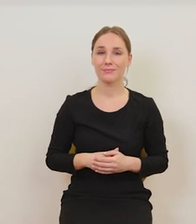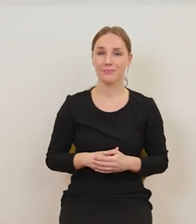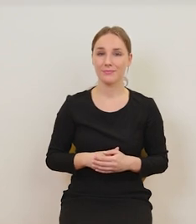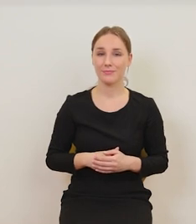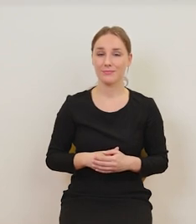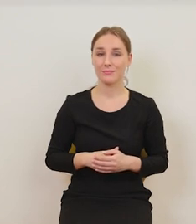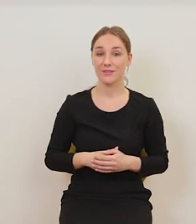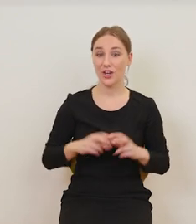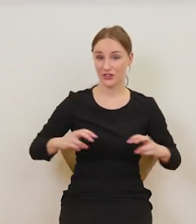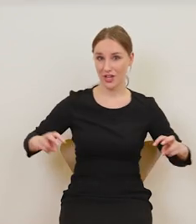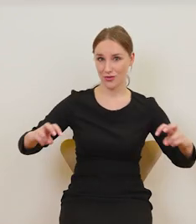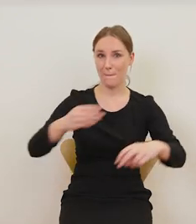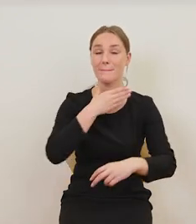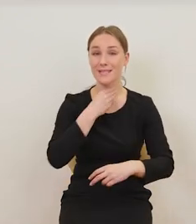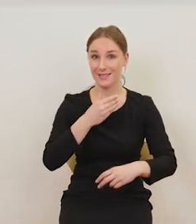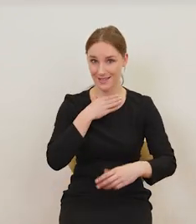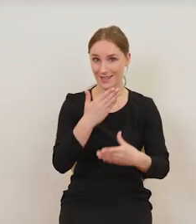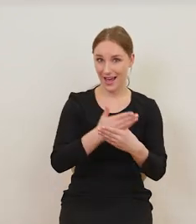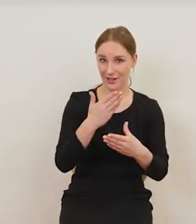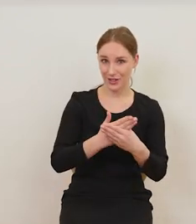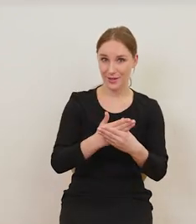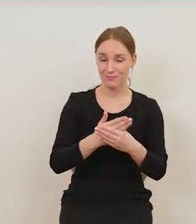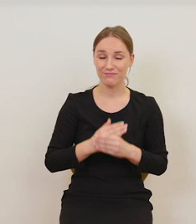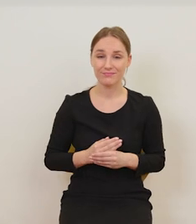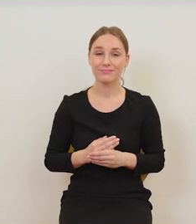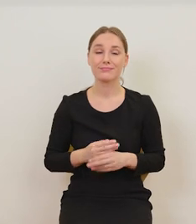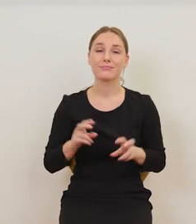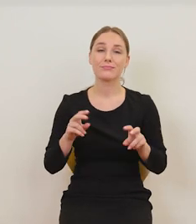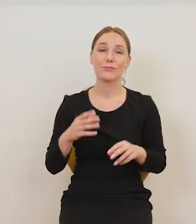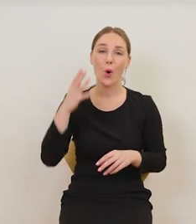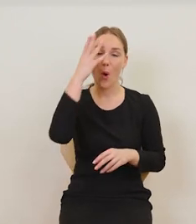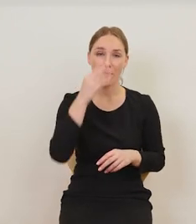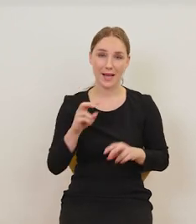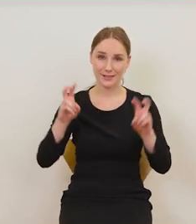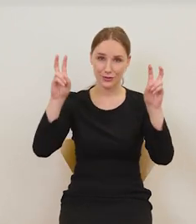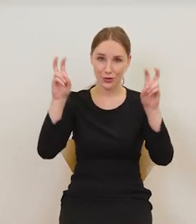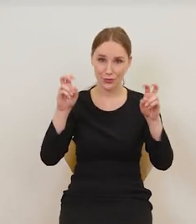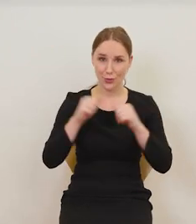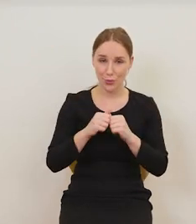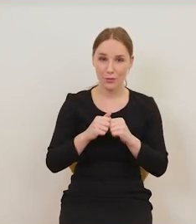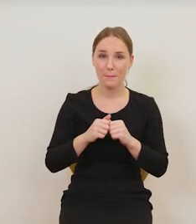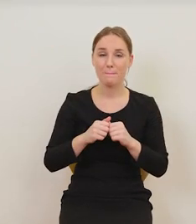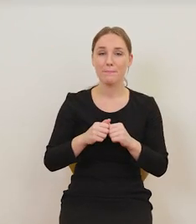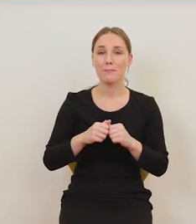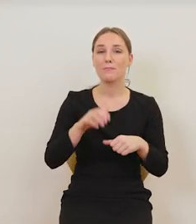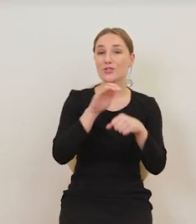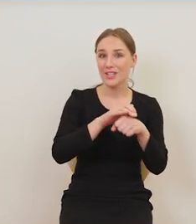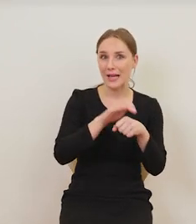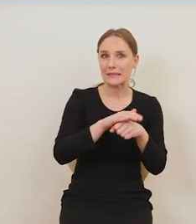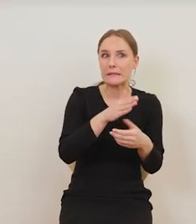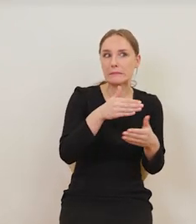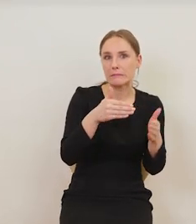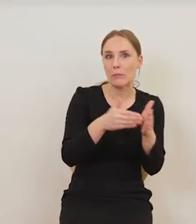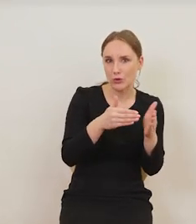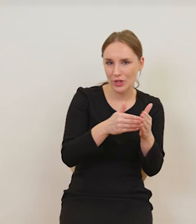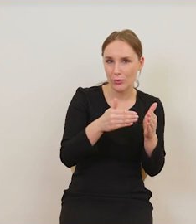karcianym. Obraz zatytułowany jest Przyjaciel w potrzebie z 1903 roku. I tutaj na pierwszym